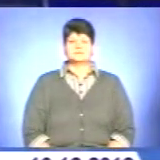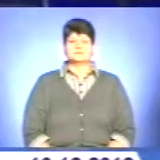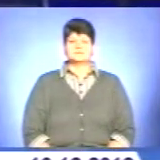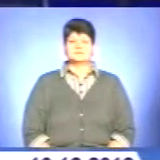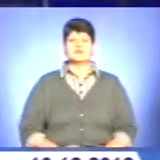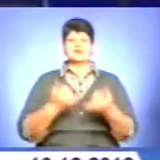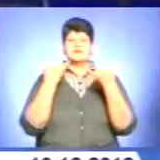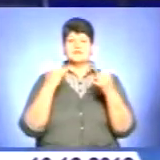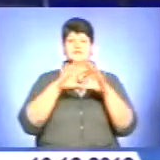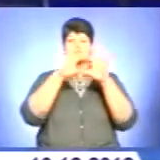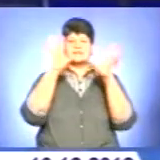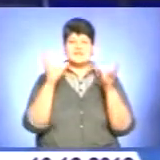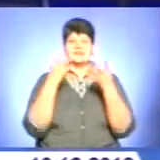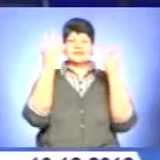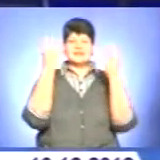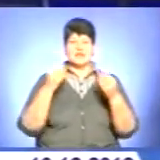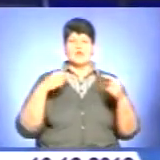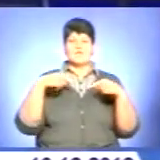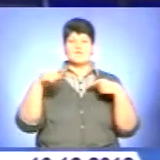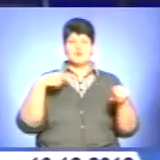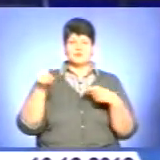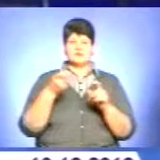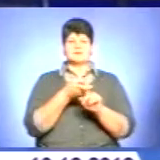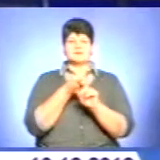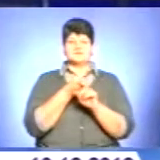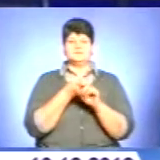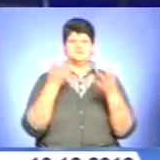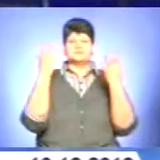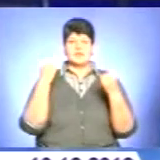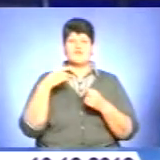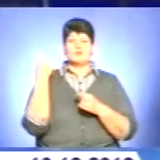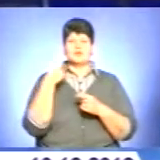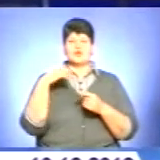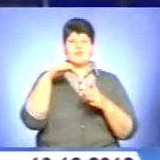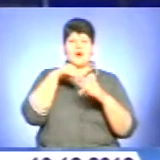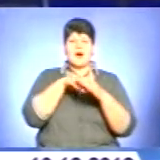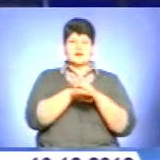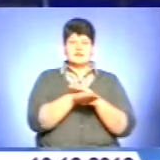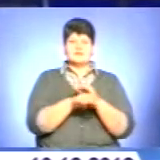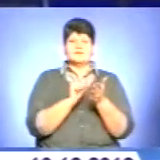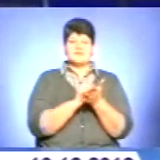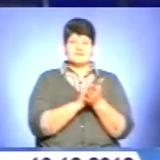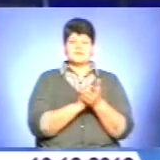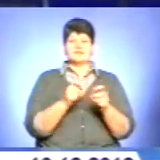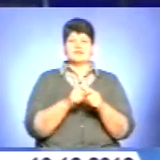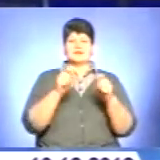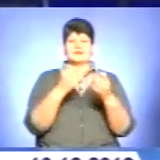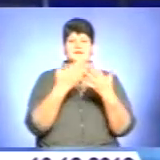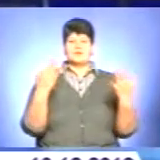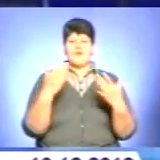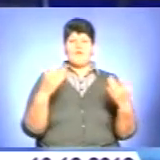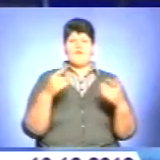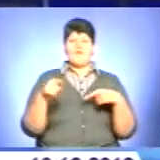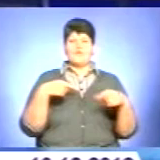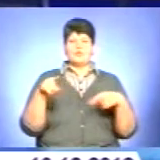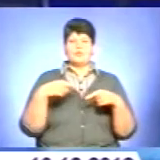Сьогодні Всесвітній день футболу. З цієї нагоди вперше в обласному архіві відкрили виставку «Футбол Тернопілля». Понад 300